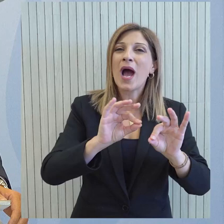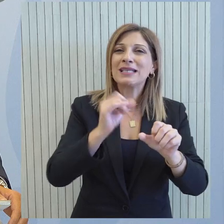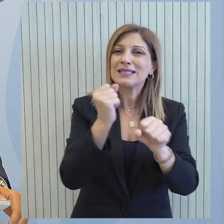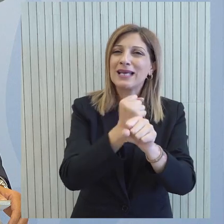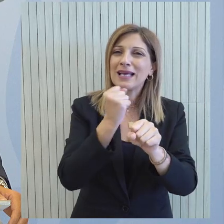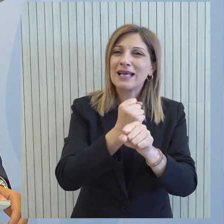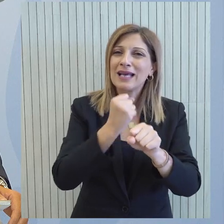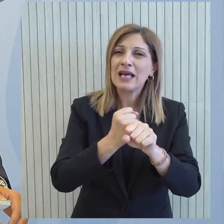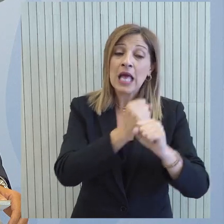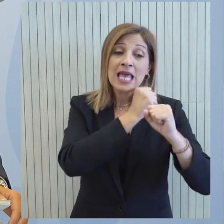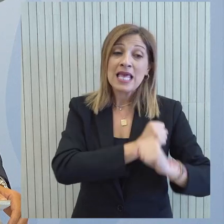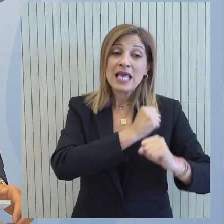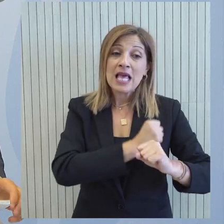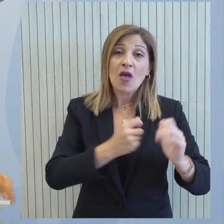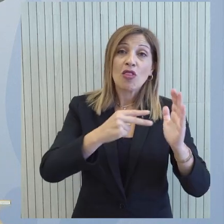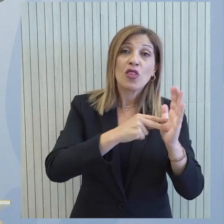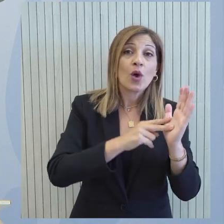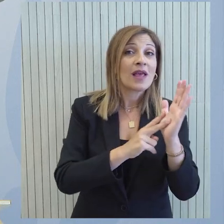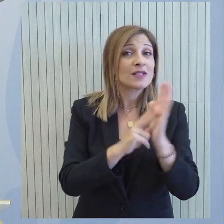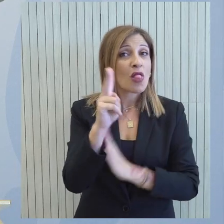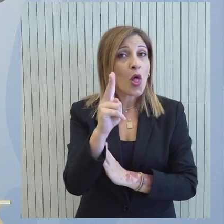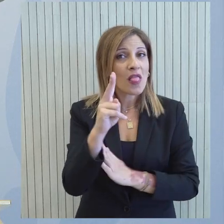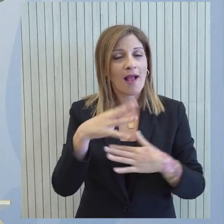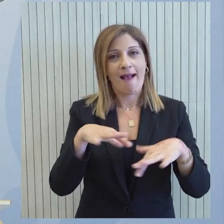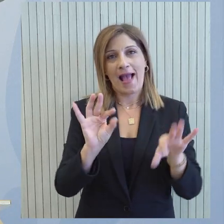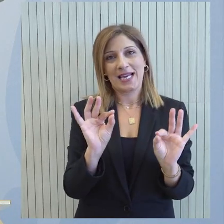Αυτό το έργο ξεκίνησε τον Ιανουάριο του 2012